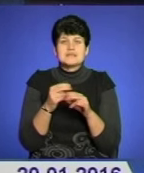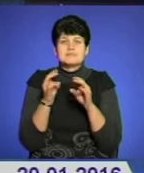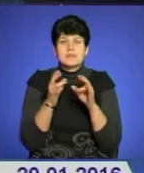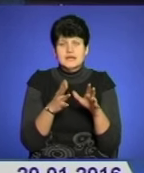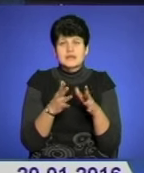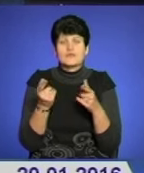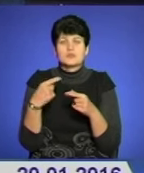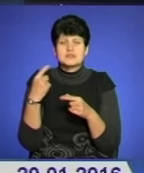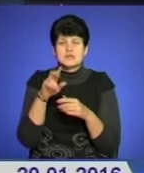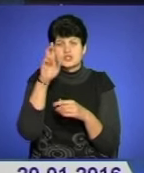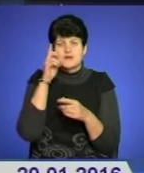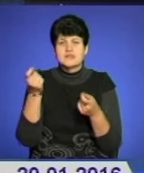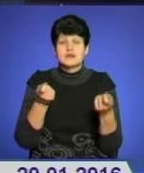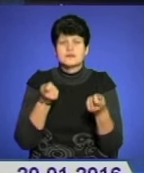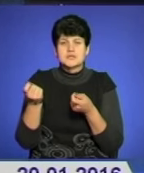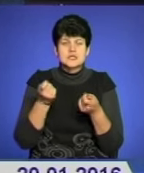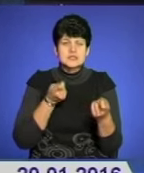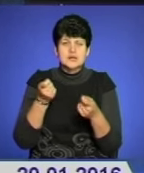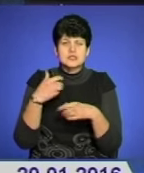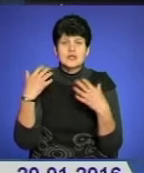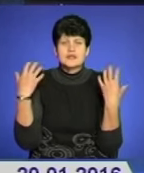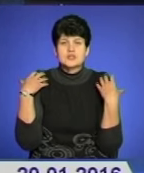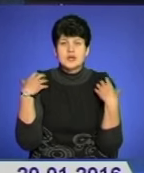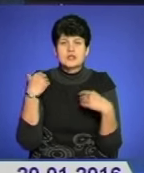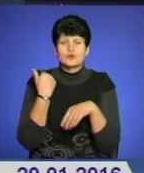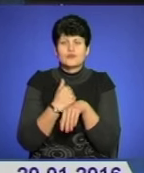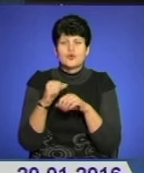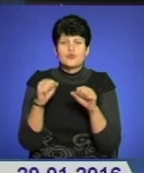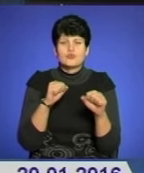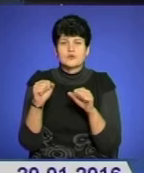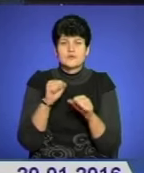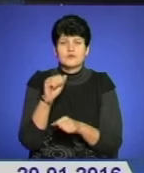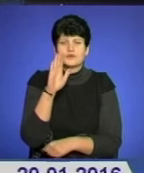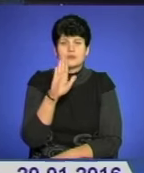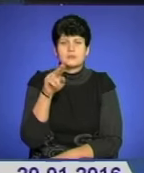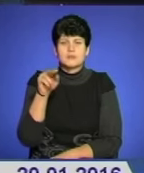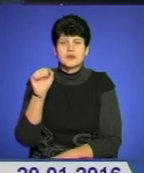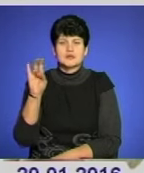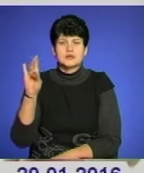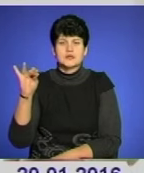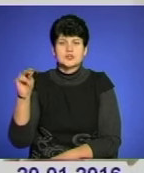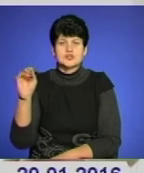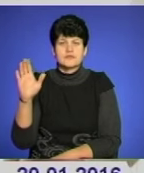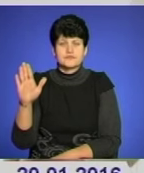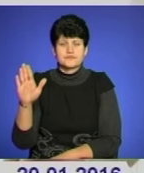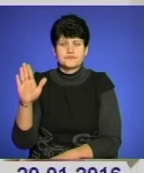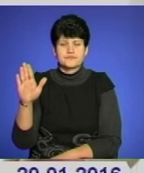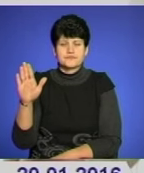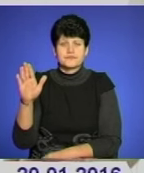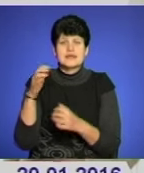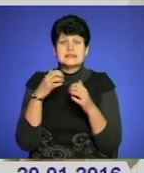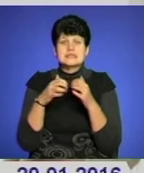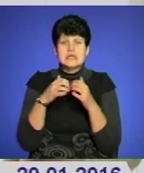обласній державній адміністрації начальник головного управління Держсан-Іпідслужби Володимир Паничев. Серед